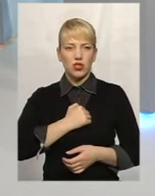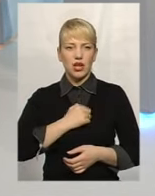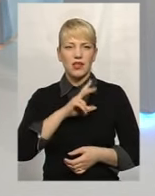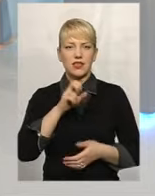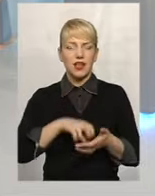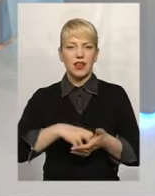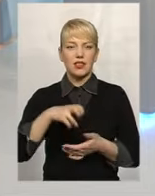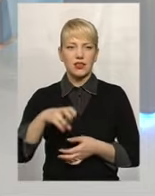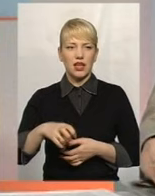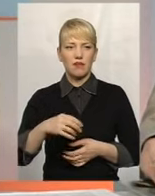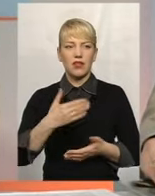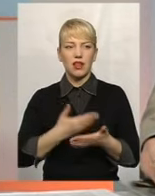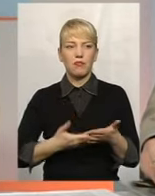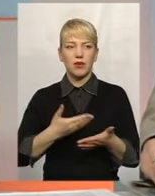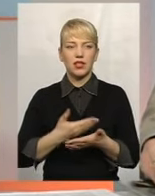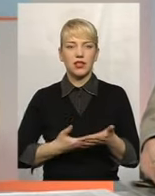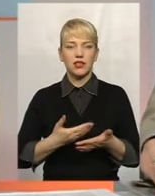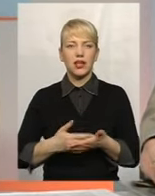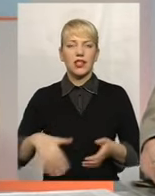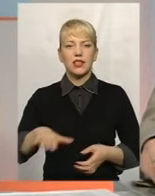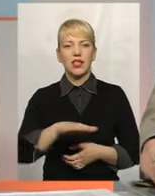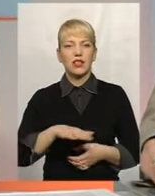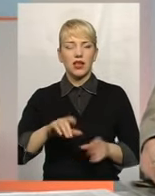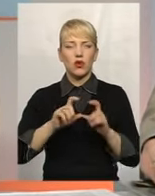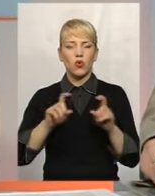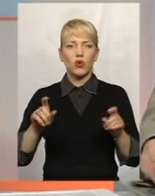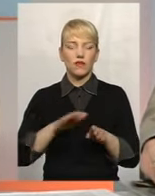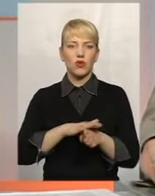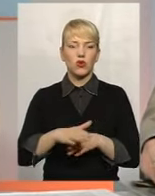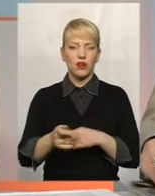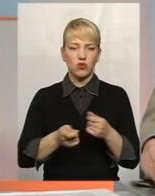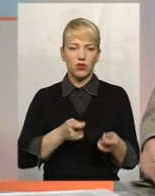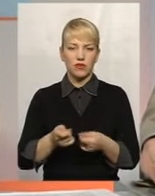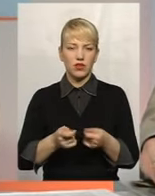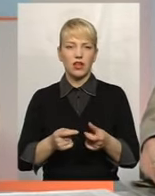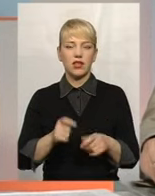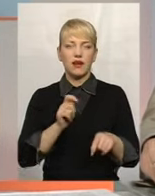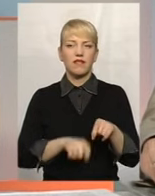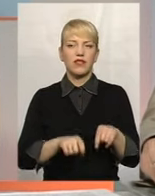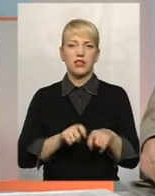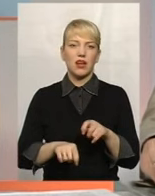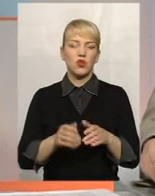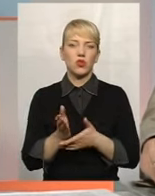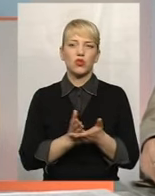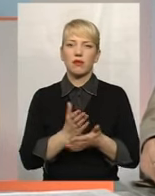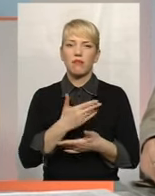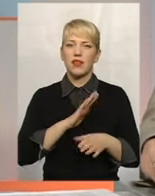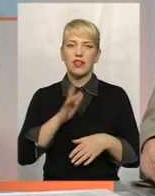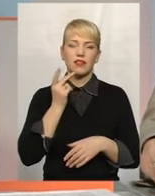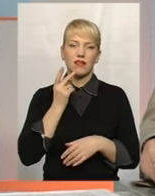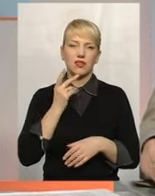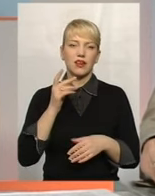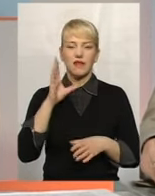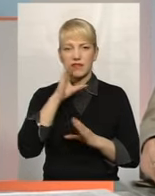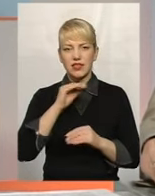листами, наприклад, з територіальних органів виконавчої влади, фіскальної служби, ми не завжди встигаємо, оскільки там